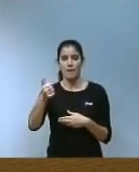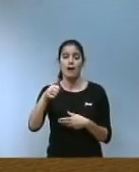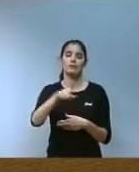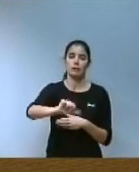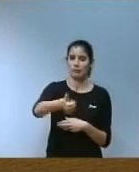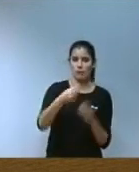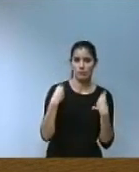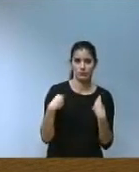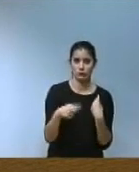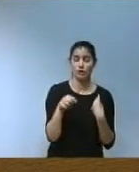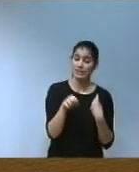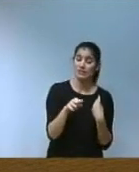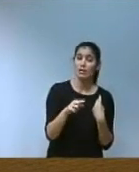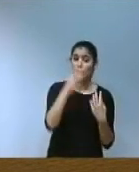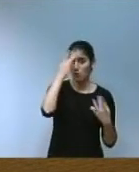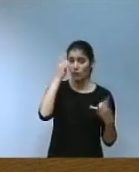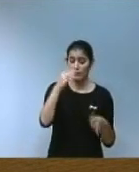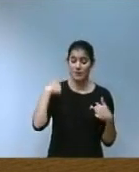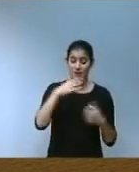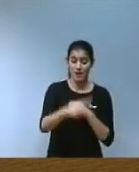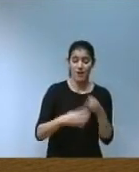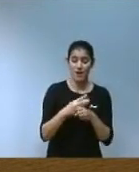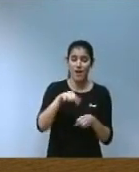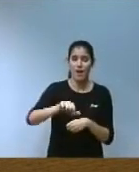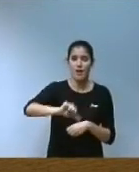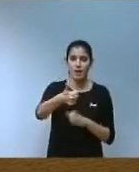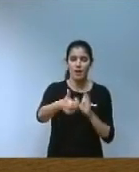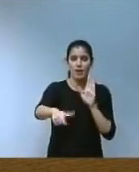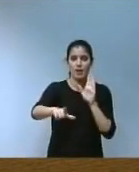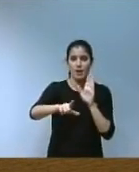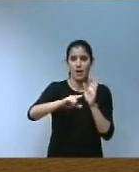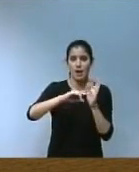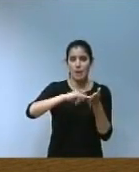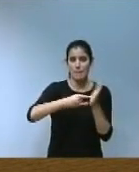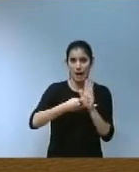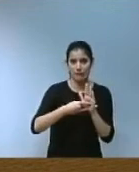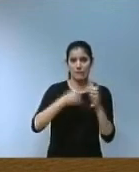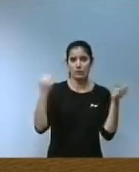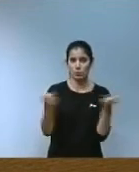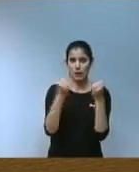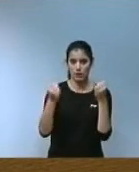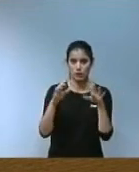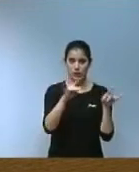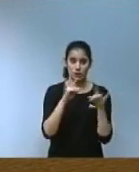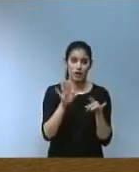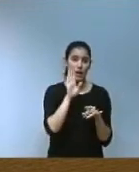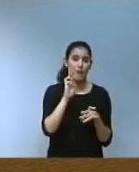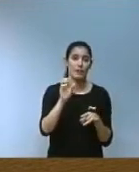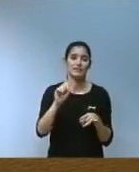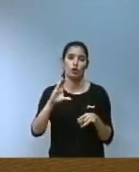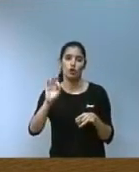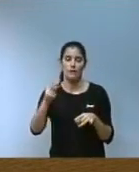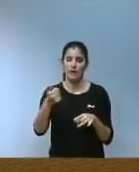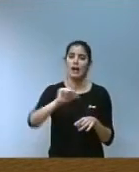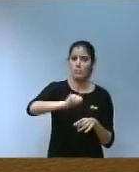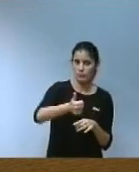serà la legislatura d'aprovació del pla d'acció territorial sectorial del comerç de la comunitat valenciana del PAT-SECOVA a través d'un